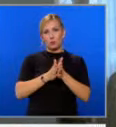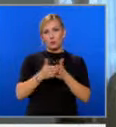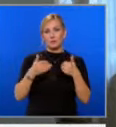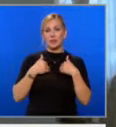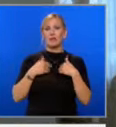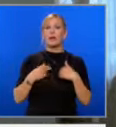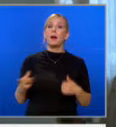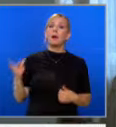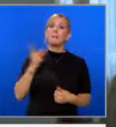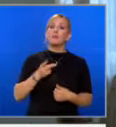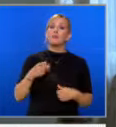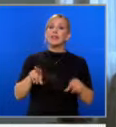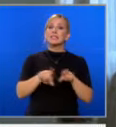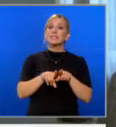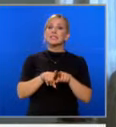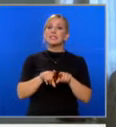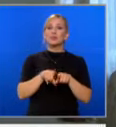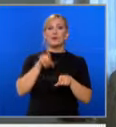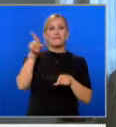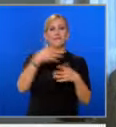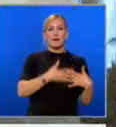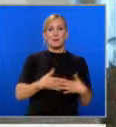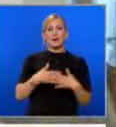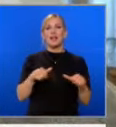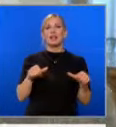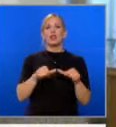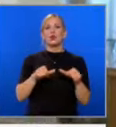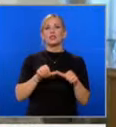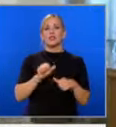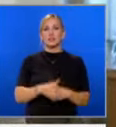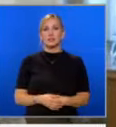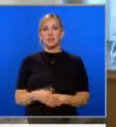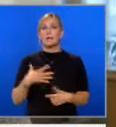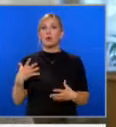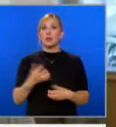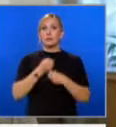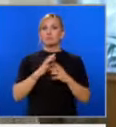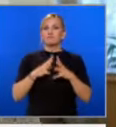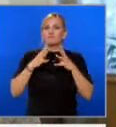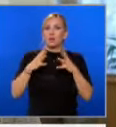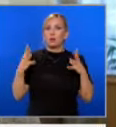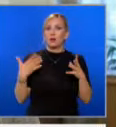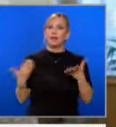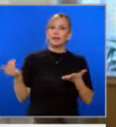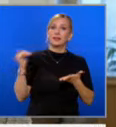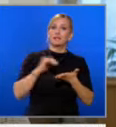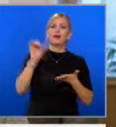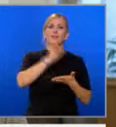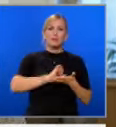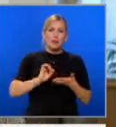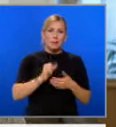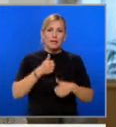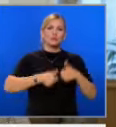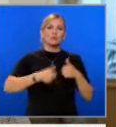повтаря същото в Лос-Анджелис, същия резултат. Амбициите са все по-големи. Идват европейско и световно първенство.